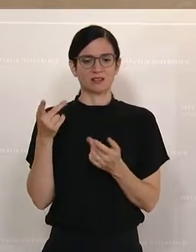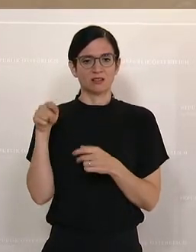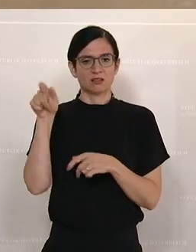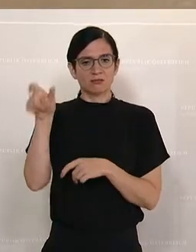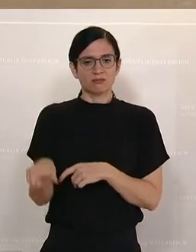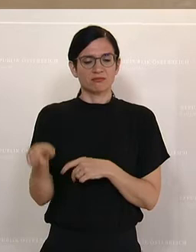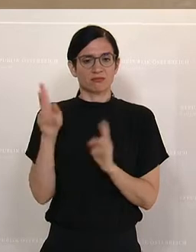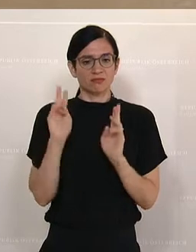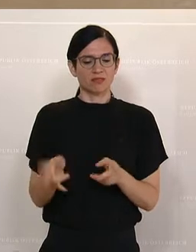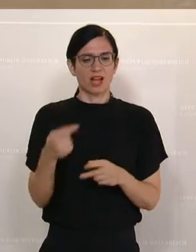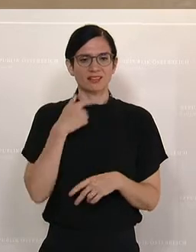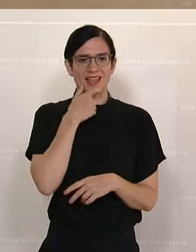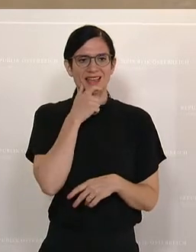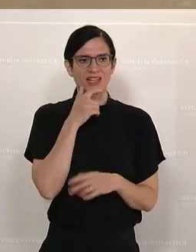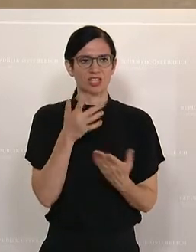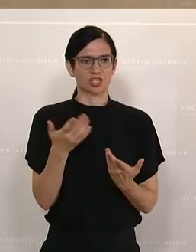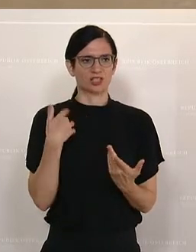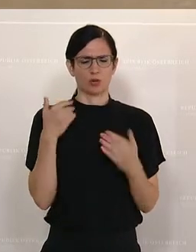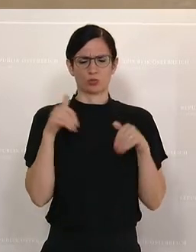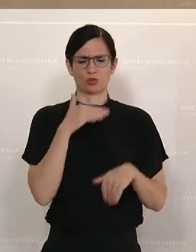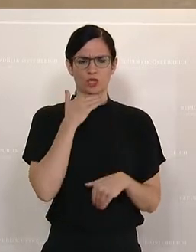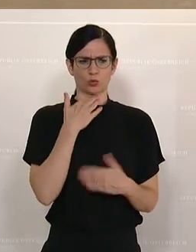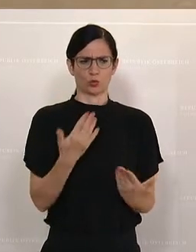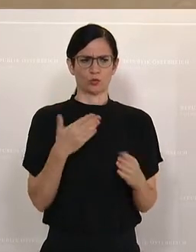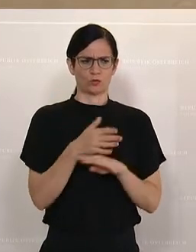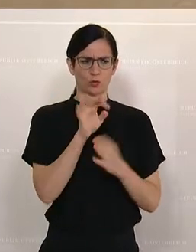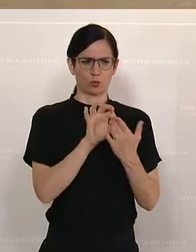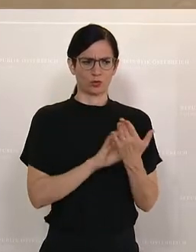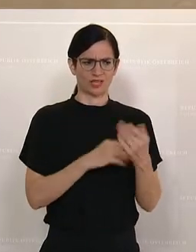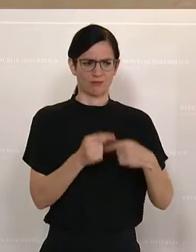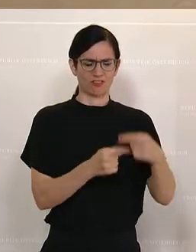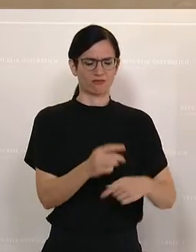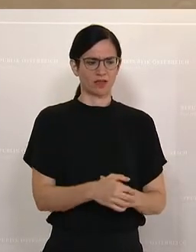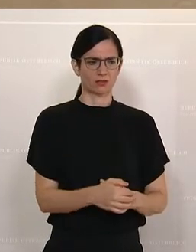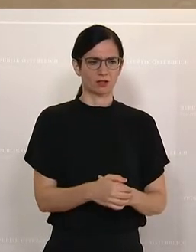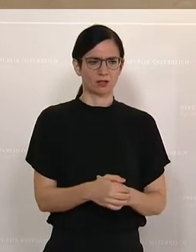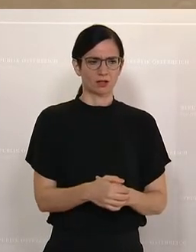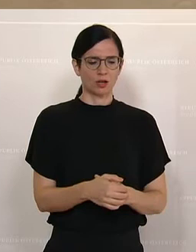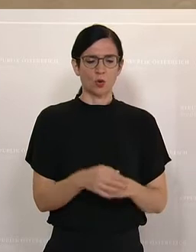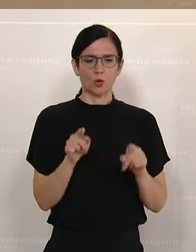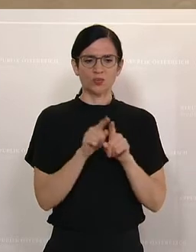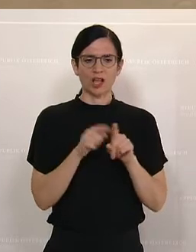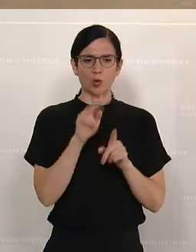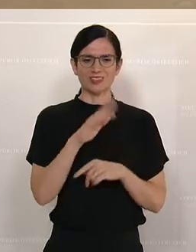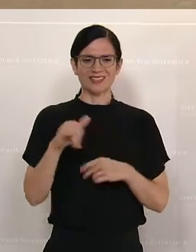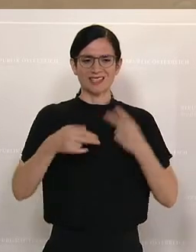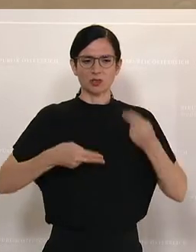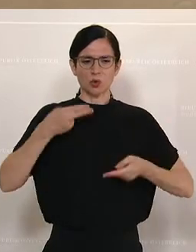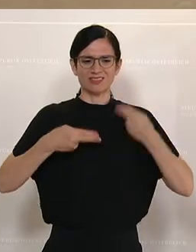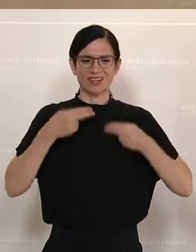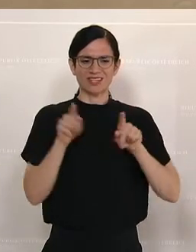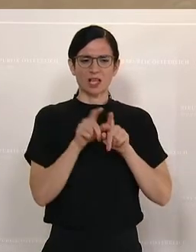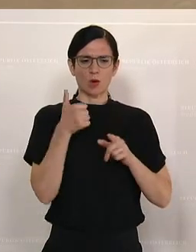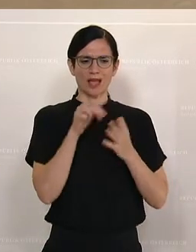damit er die zusätzlichen Punkte im Verfahren bekommt. Und außerdem gibt es ein Anliegen der Universitätenkonferenz, dass